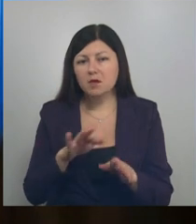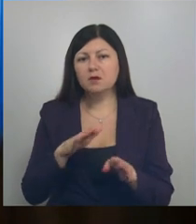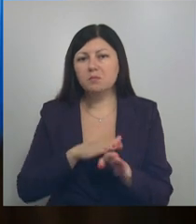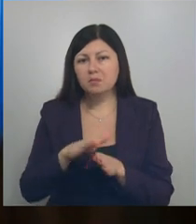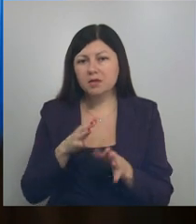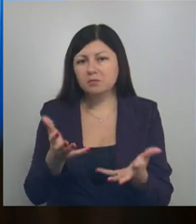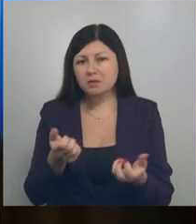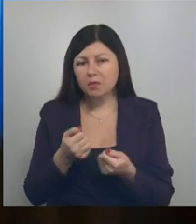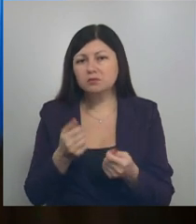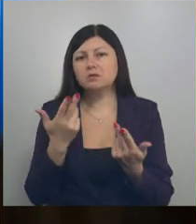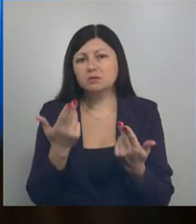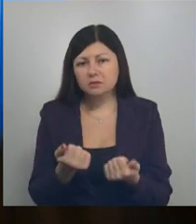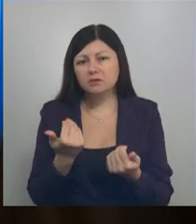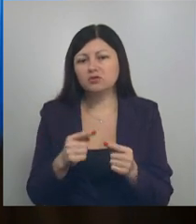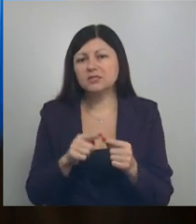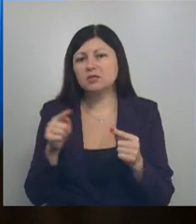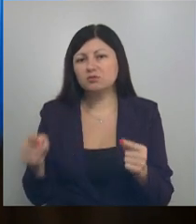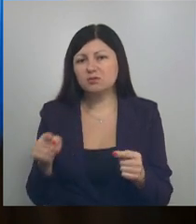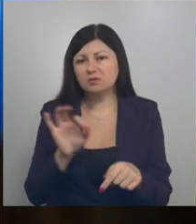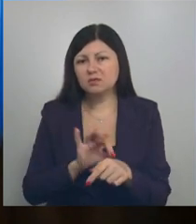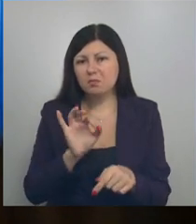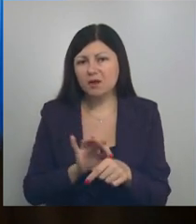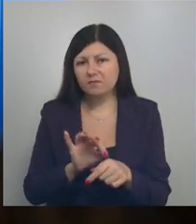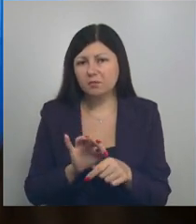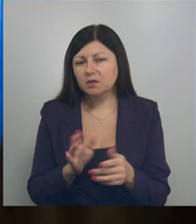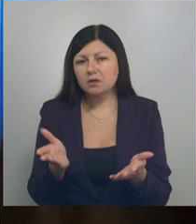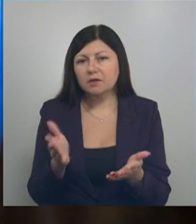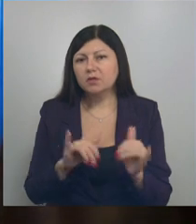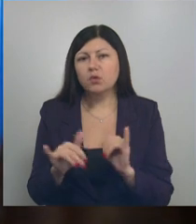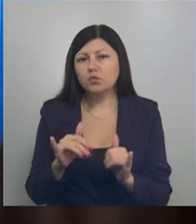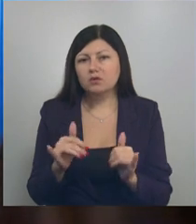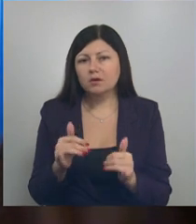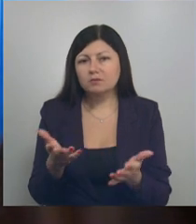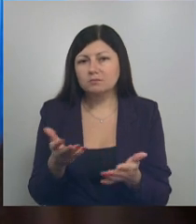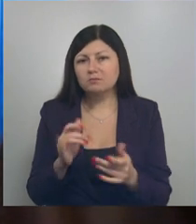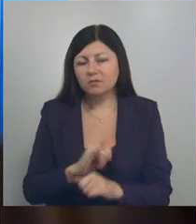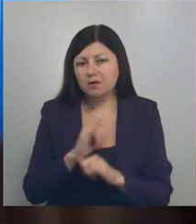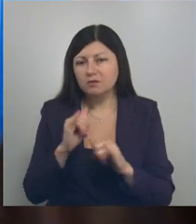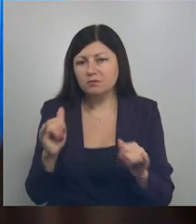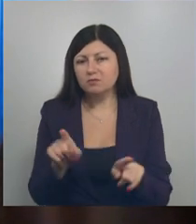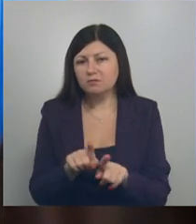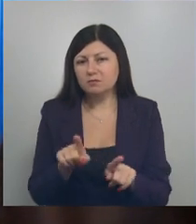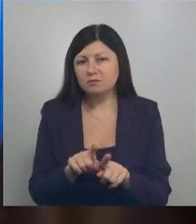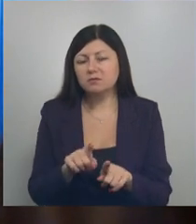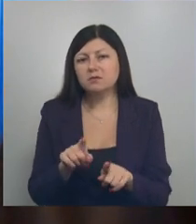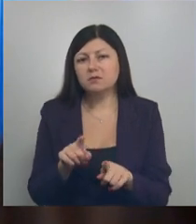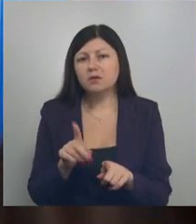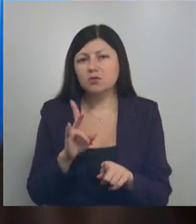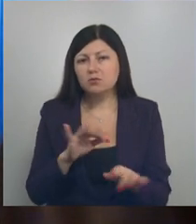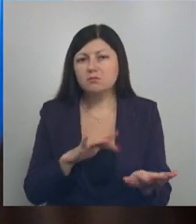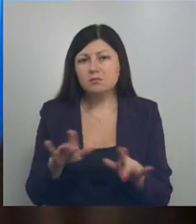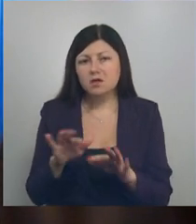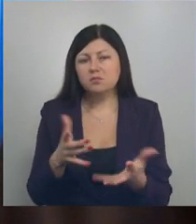Да, сезонная заболеваемость никуда мы не денемся, к сожалению, растет, но меры